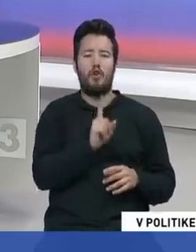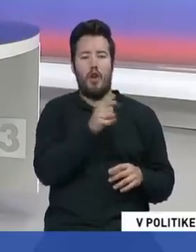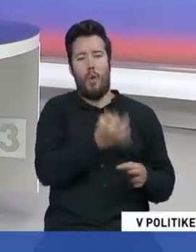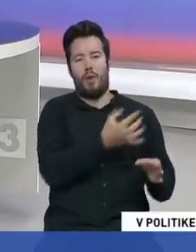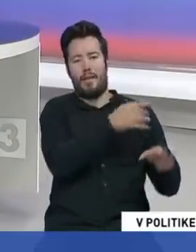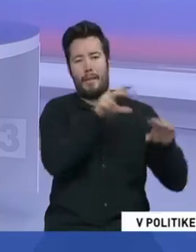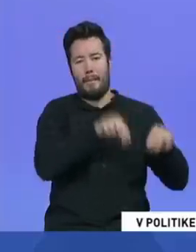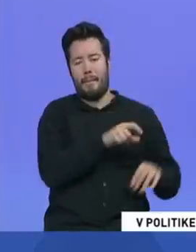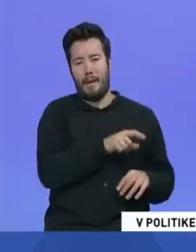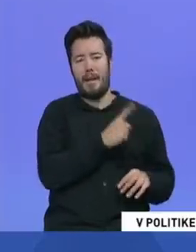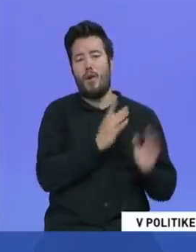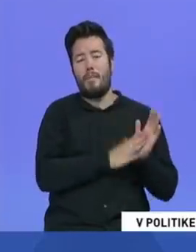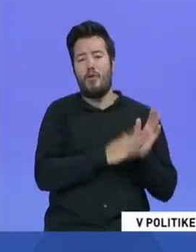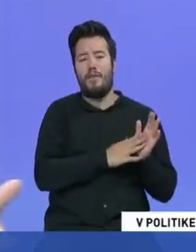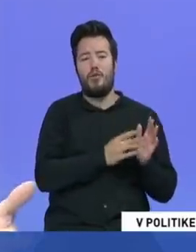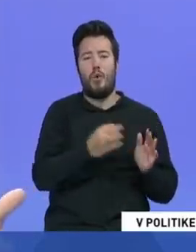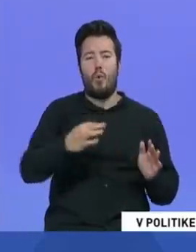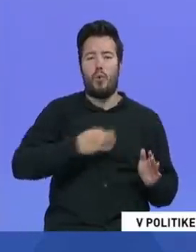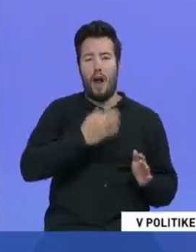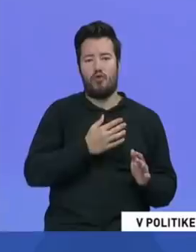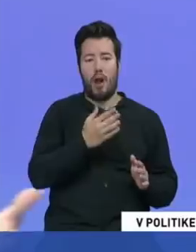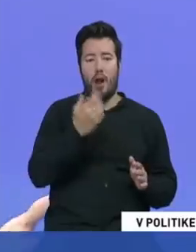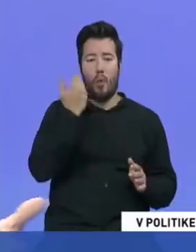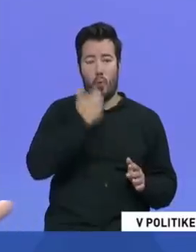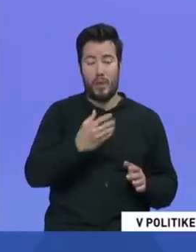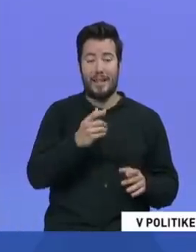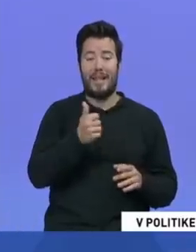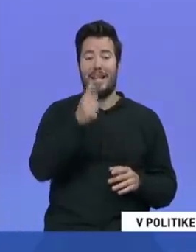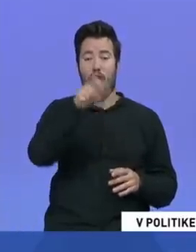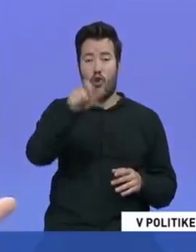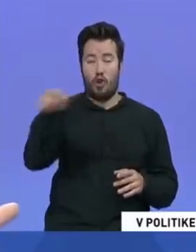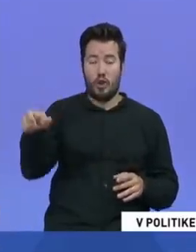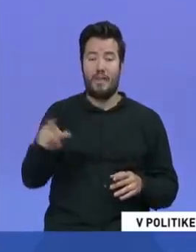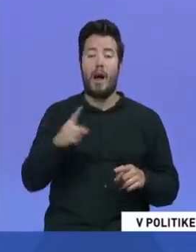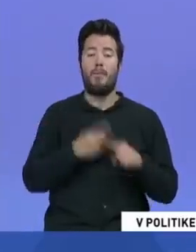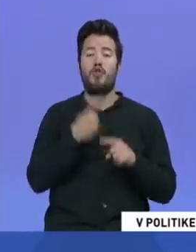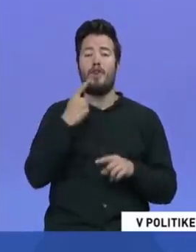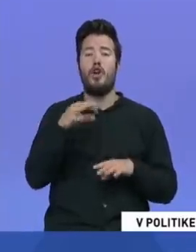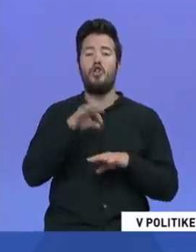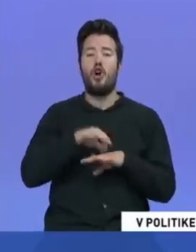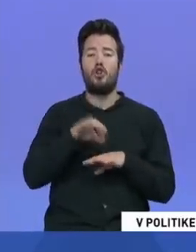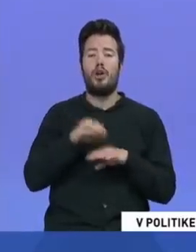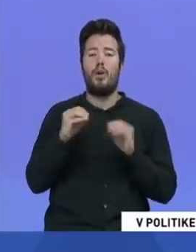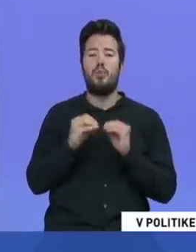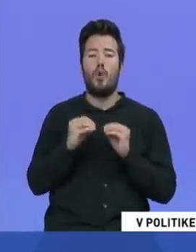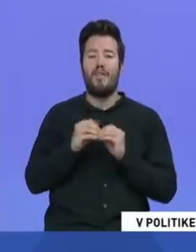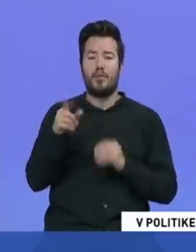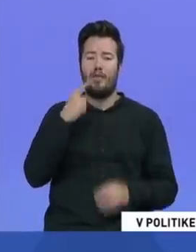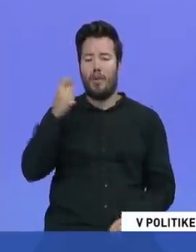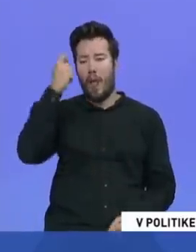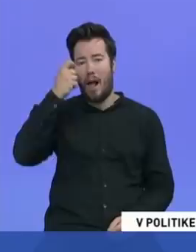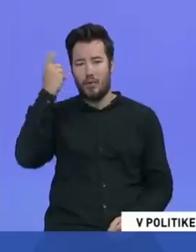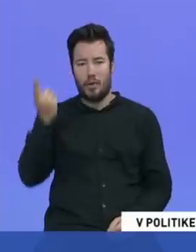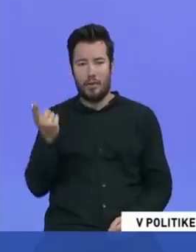nielen ľudí, on uráža aj jednotlivcov. Keď som ho počúval, ako hovorí o doktorevi Bukovskom, že je blázon. A podobne, on